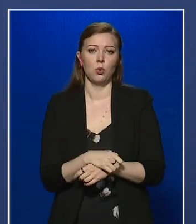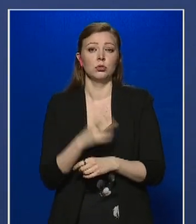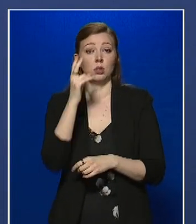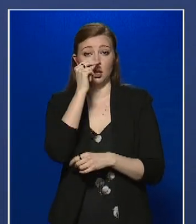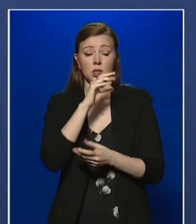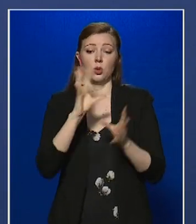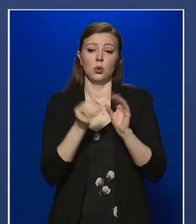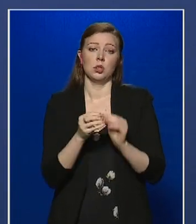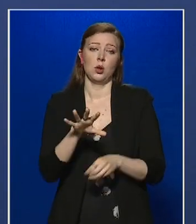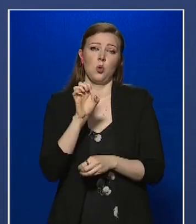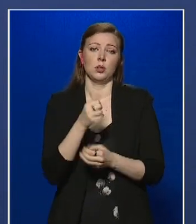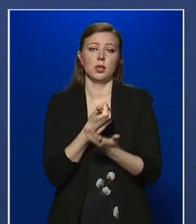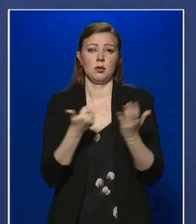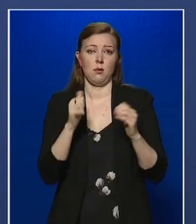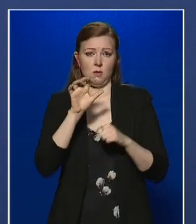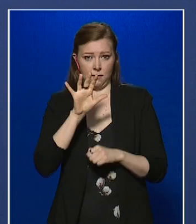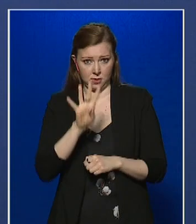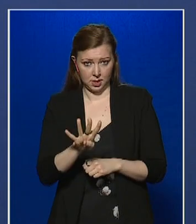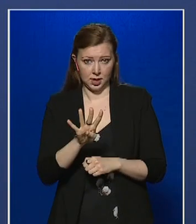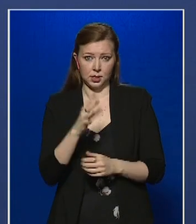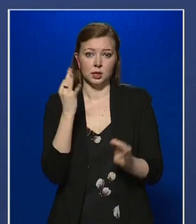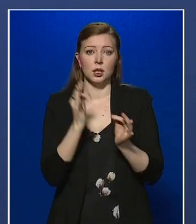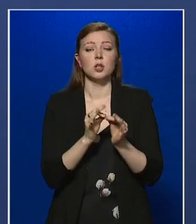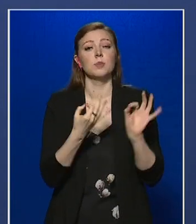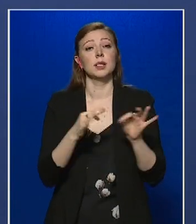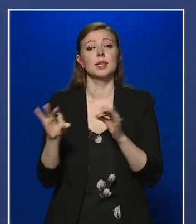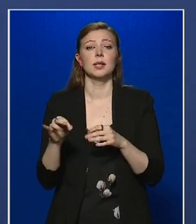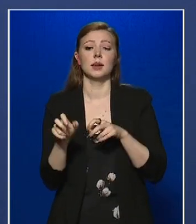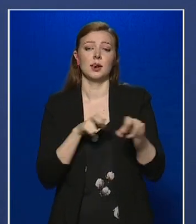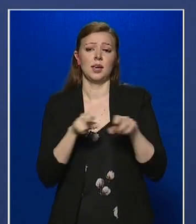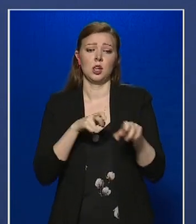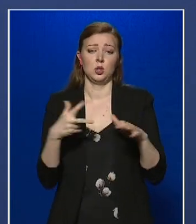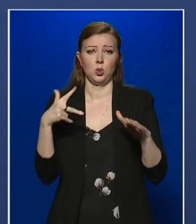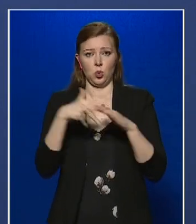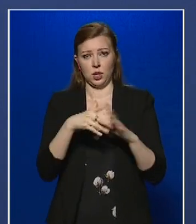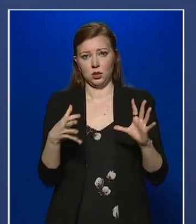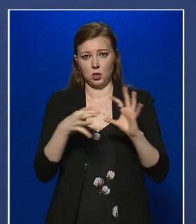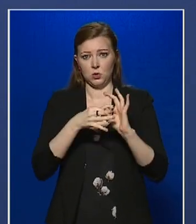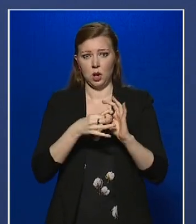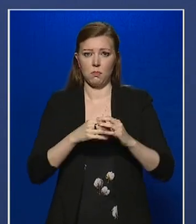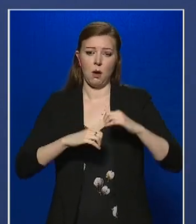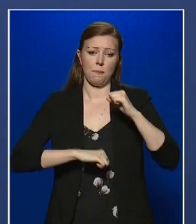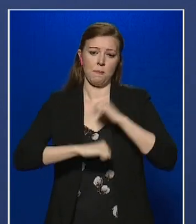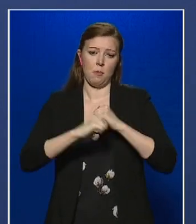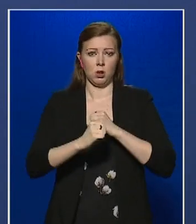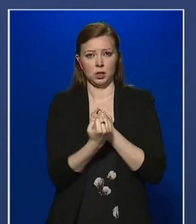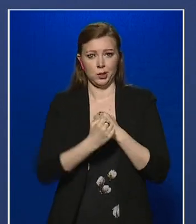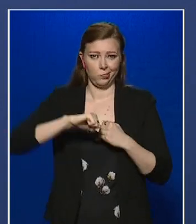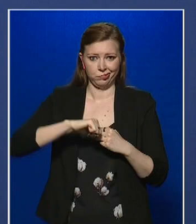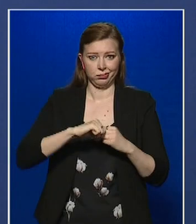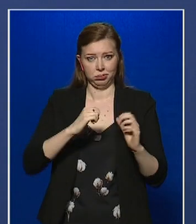mindösszesen 564 esetben intézkedtek kiárási korlátozással összefüggő magatartásszegés ügyében